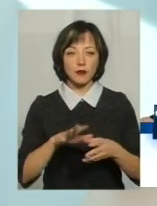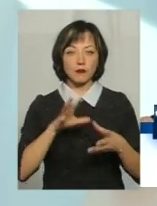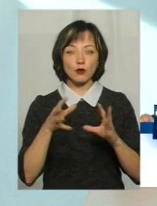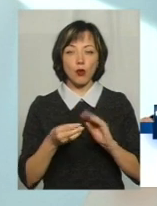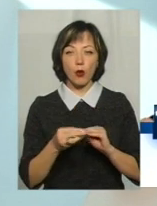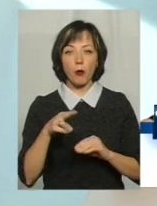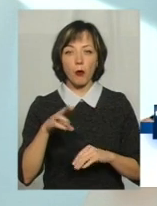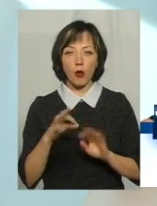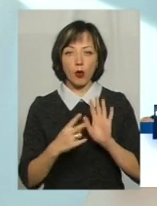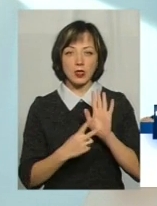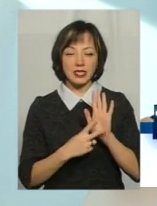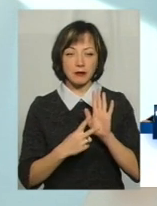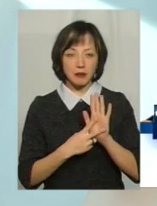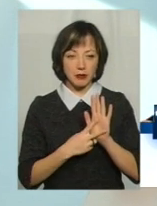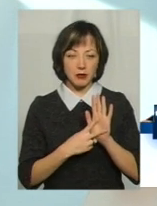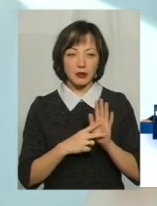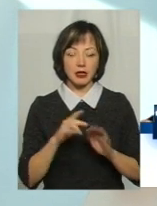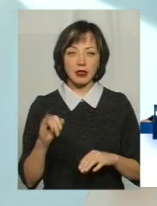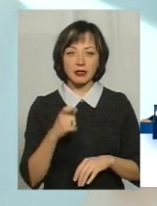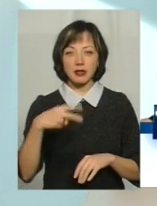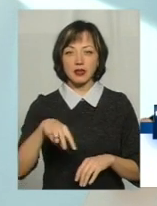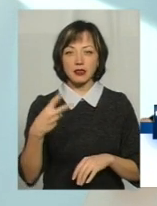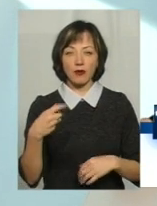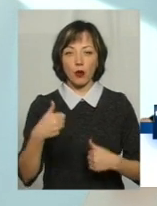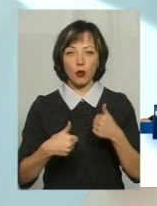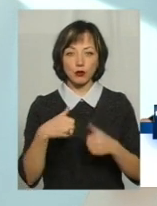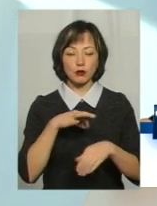по 7 з 22 конкурсів, проведених,